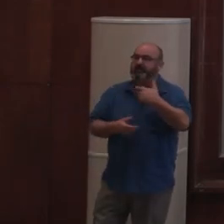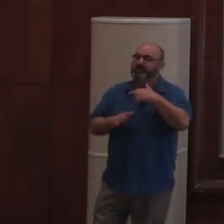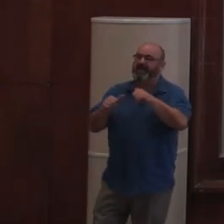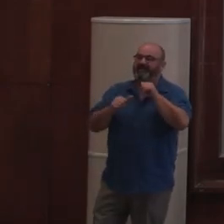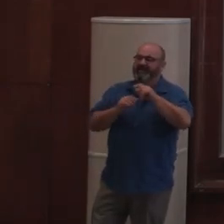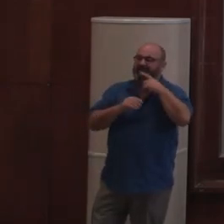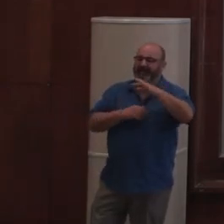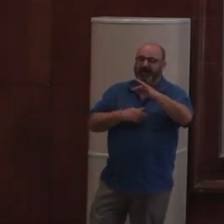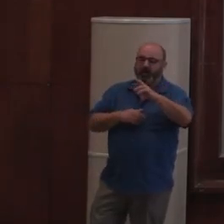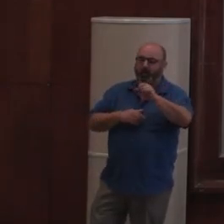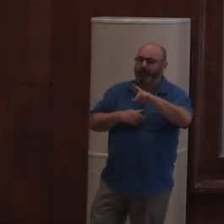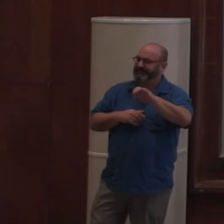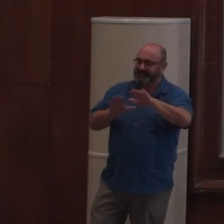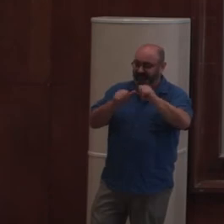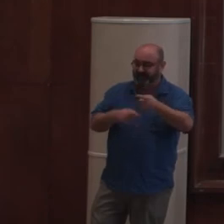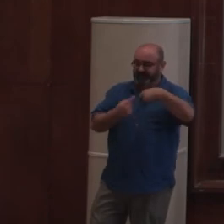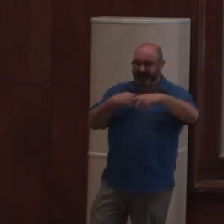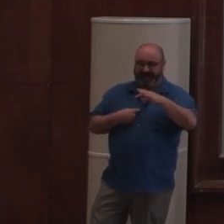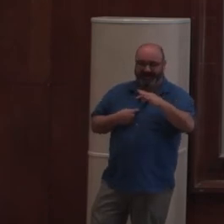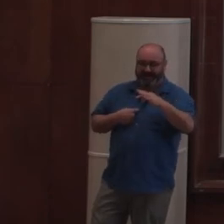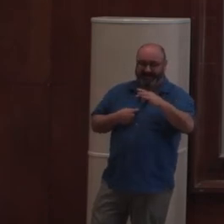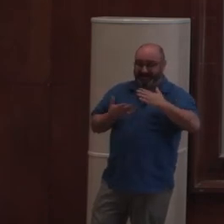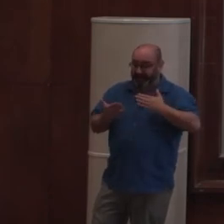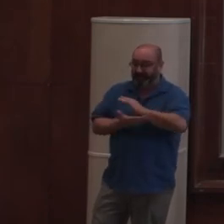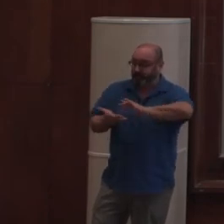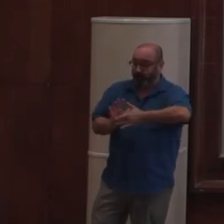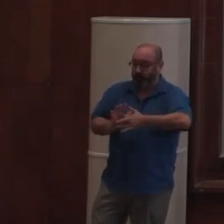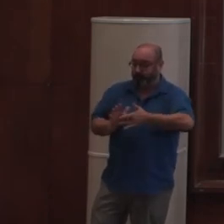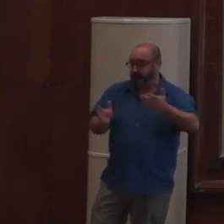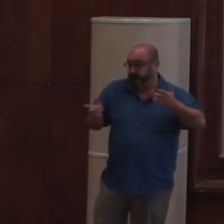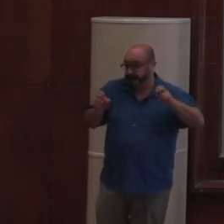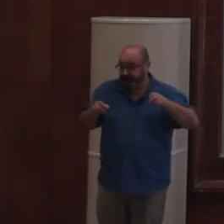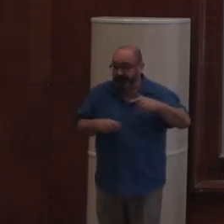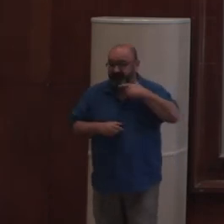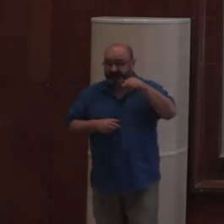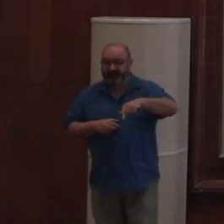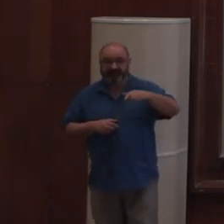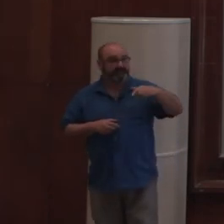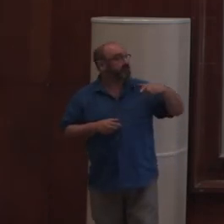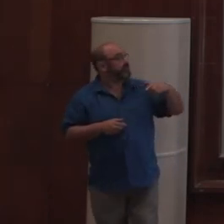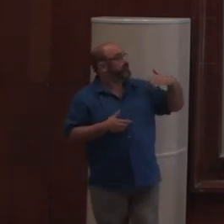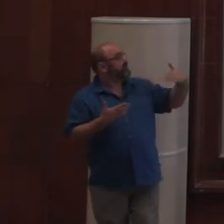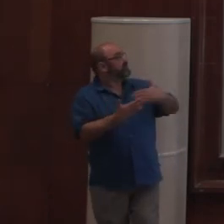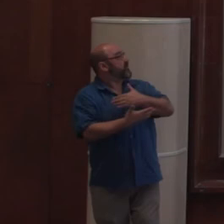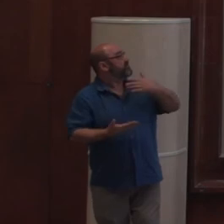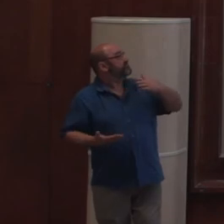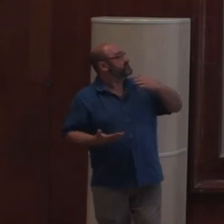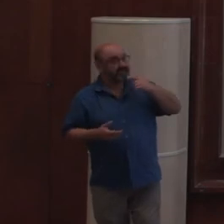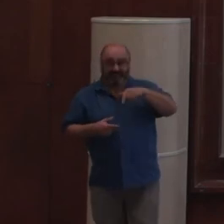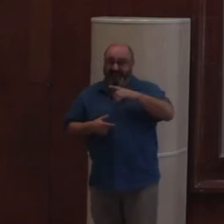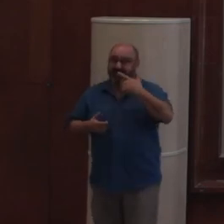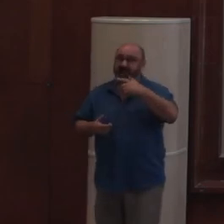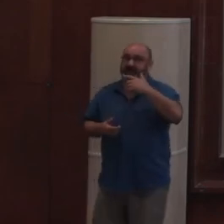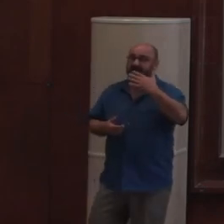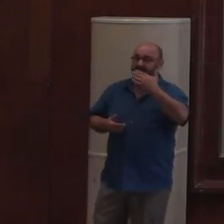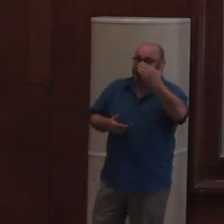'est faire du travers-sol. Et le travers-sol, donc traverser sur une URL, c'est quelque chose que Zop a tout de suite compris. Mais avant les années 2000, c'est